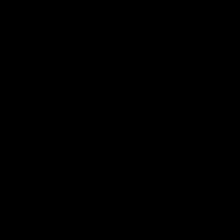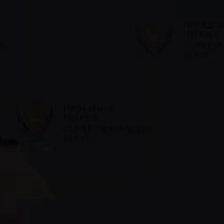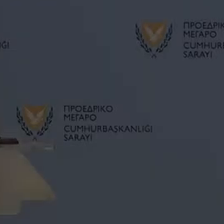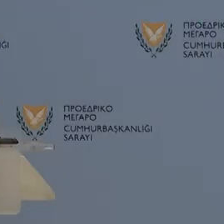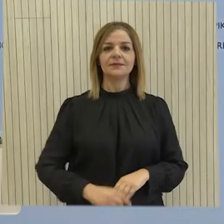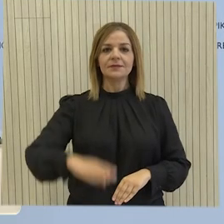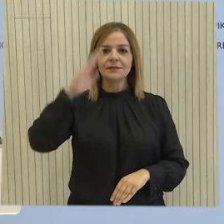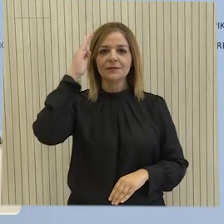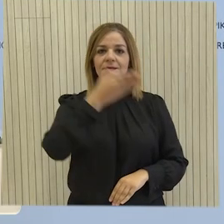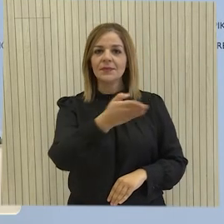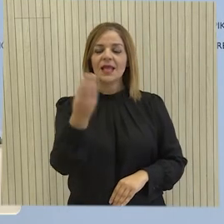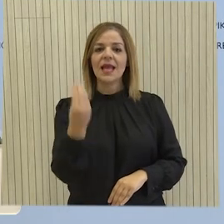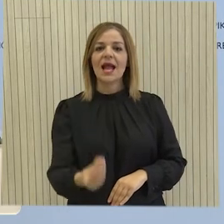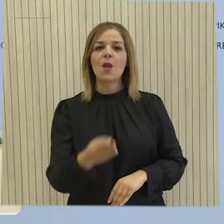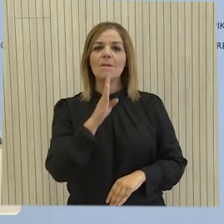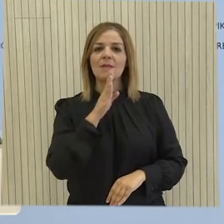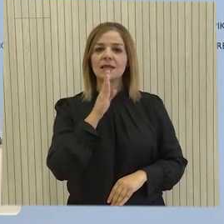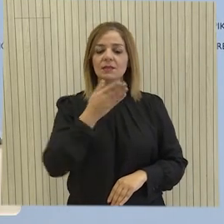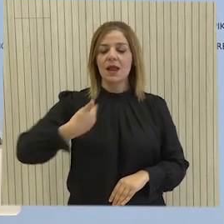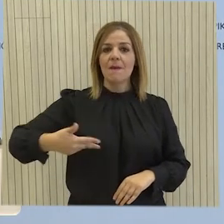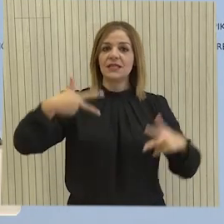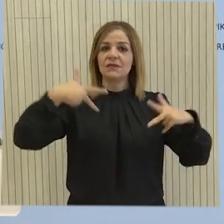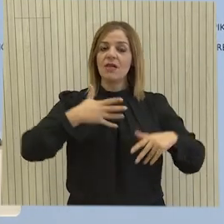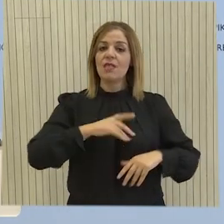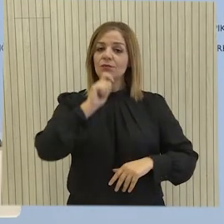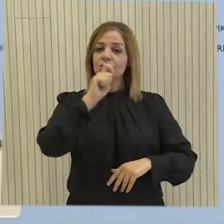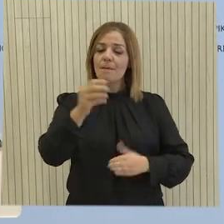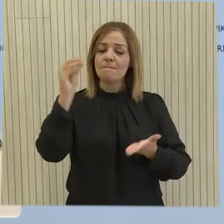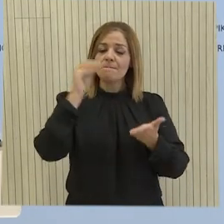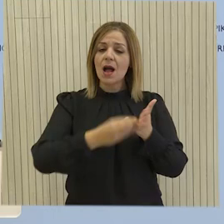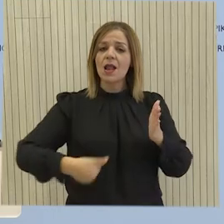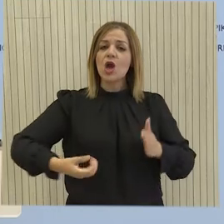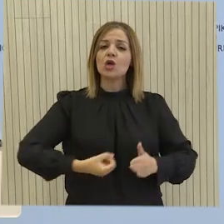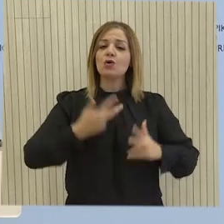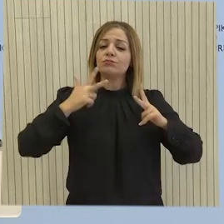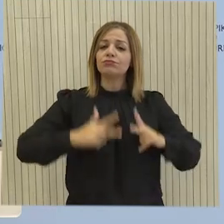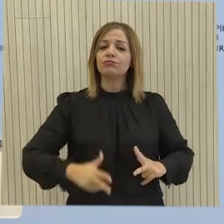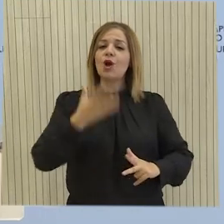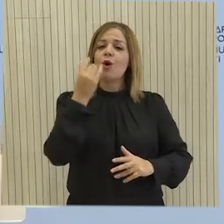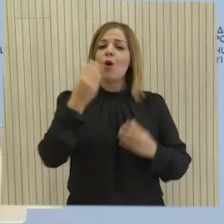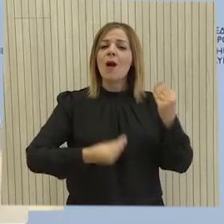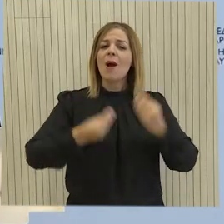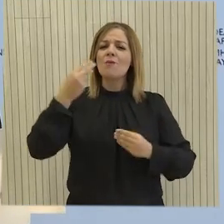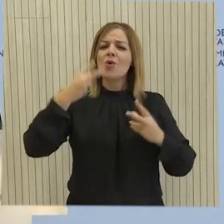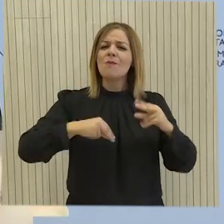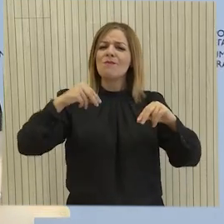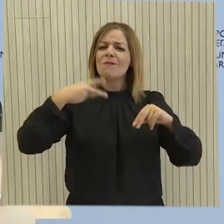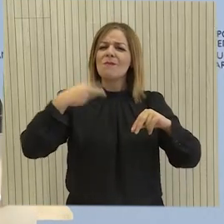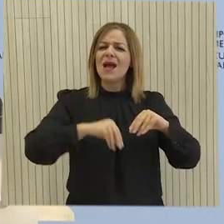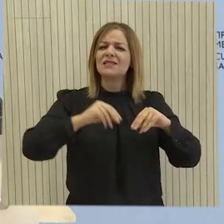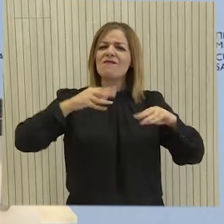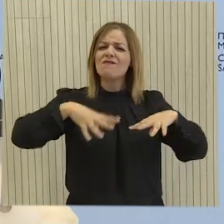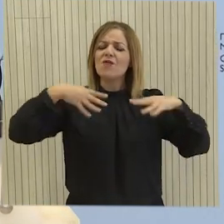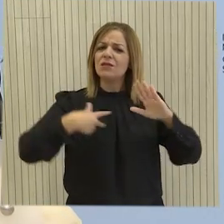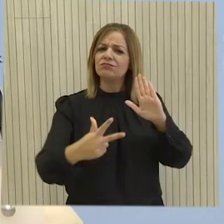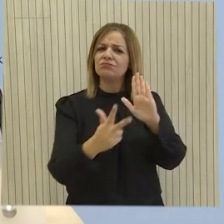Καλό μεσημέρι. Επιθυμούμε ως κυβέρνηση να επαναλάβουμε την ικανοποίησή μας για την υπερψήφιση από την Βουλή των Αντιπροσώπων του κρατικού